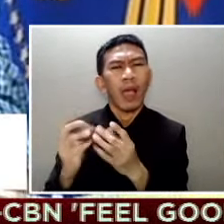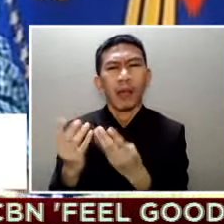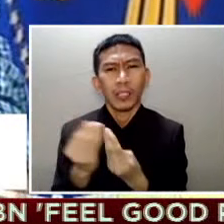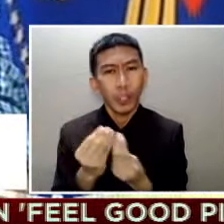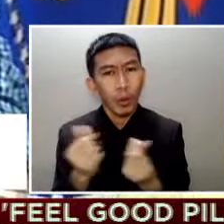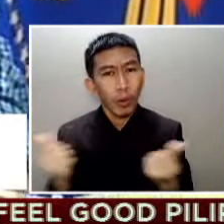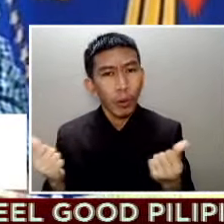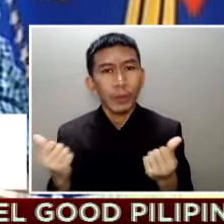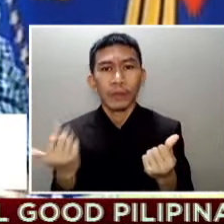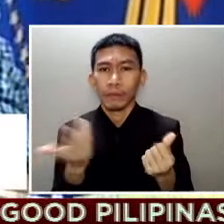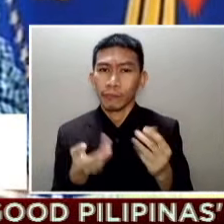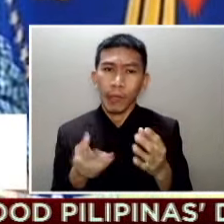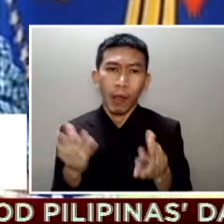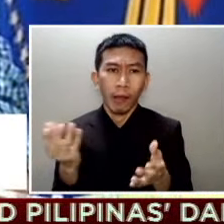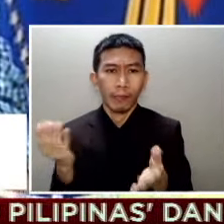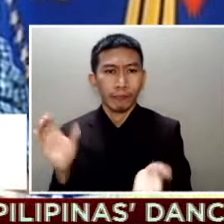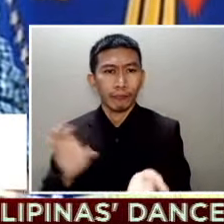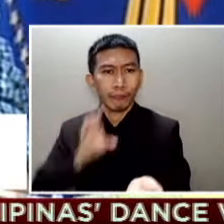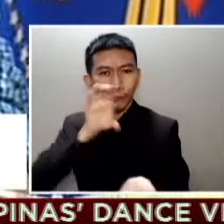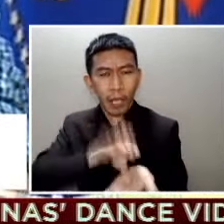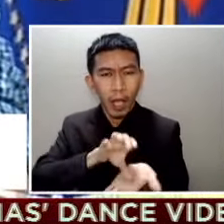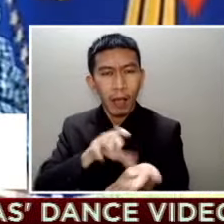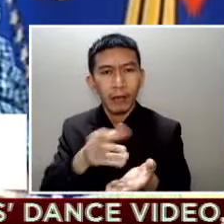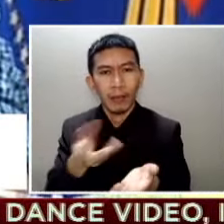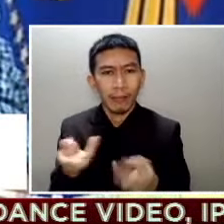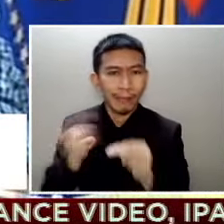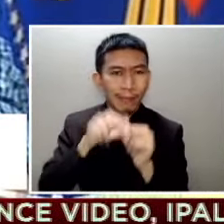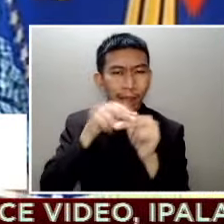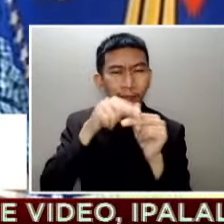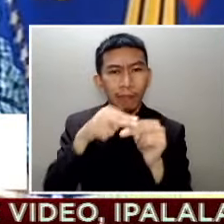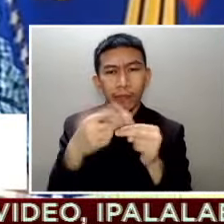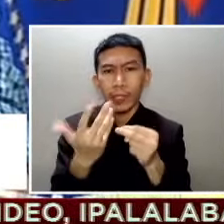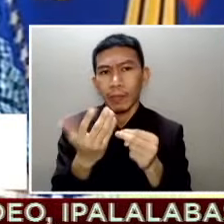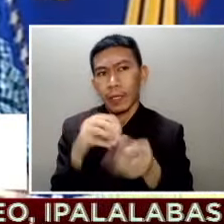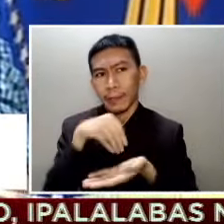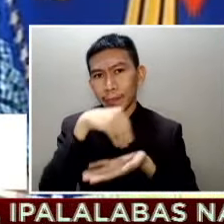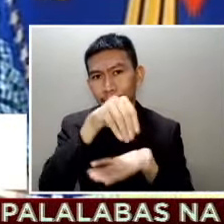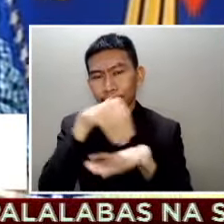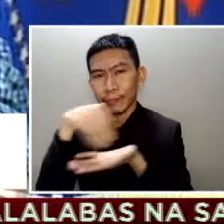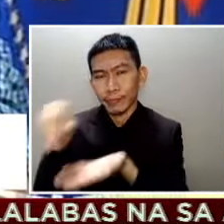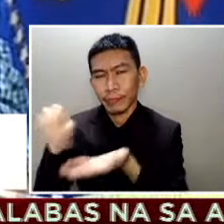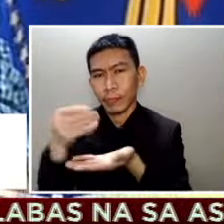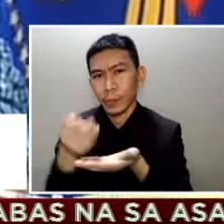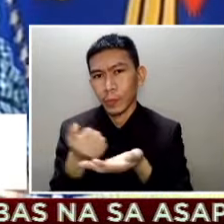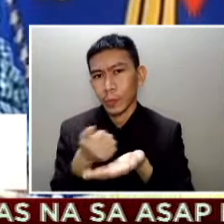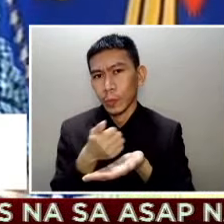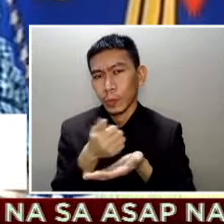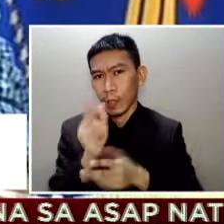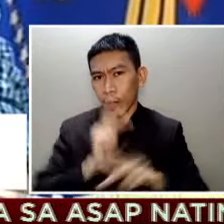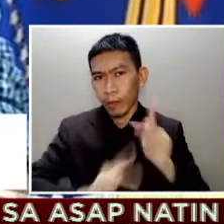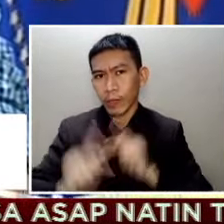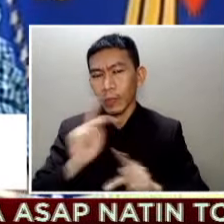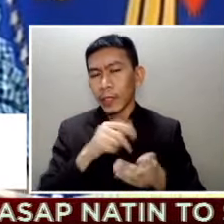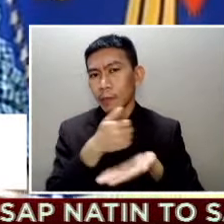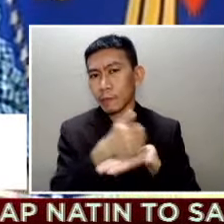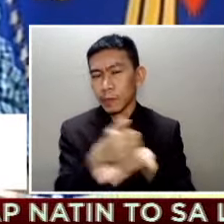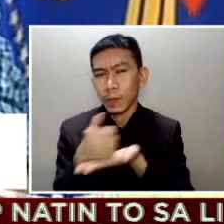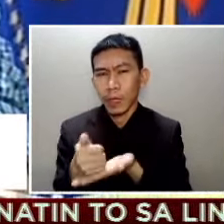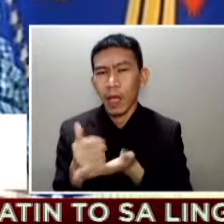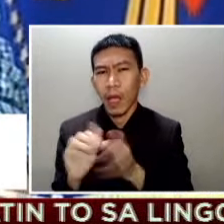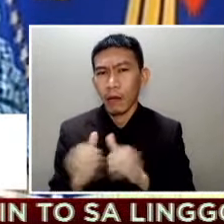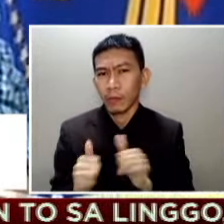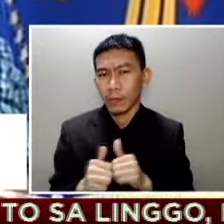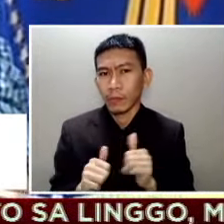yung pondo para sa ayuda o paano dagdagan pa yung tulong ng mga